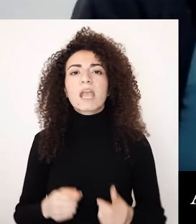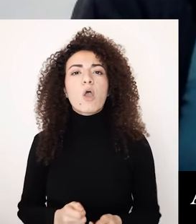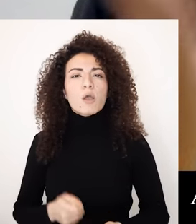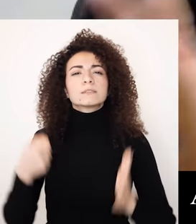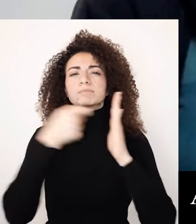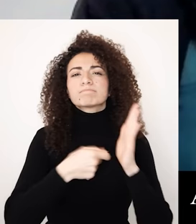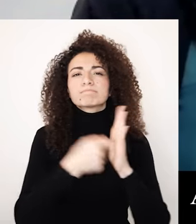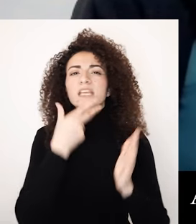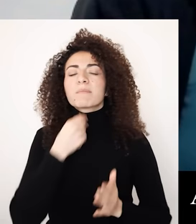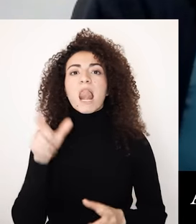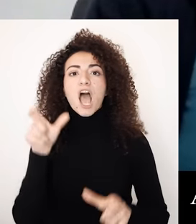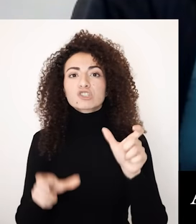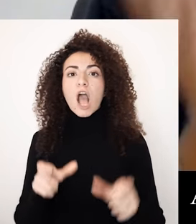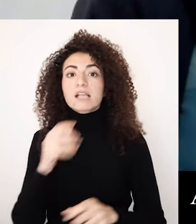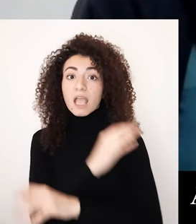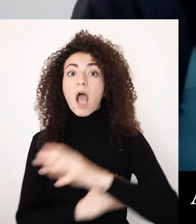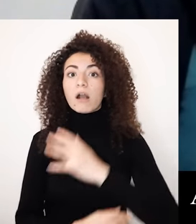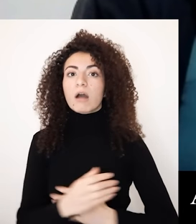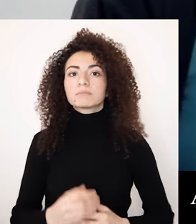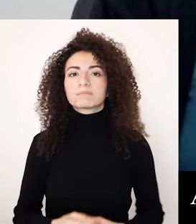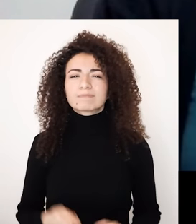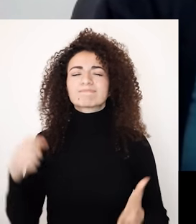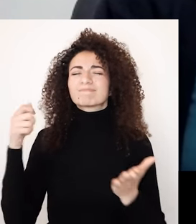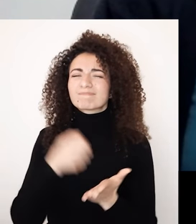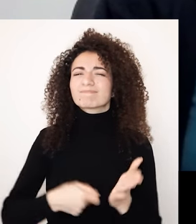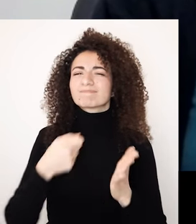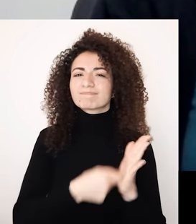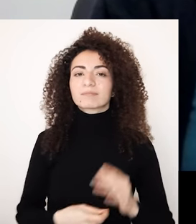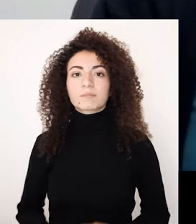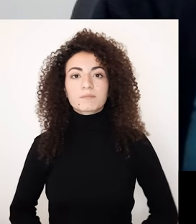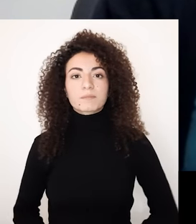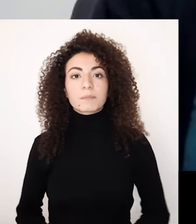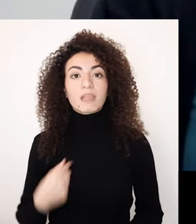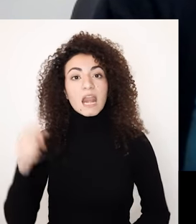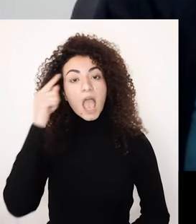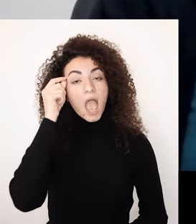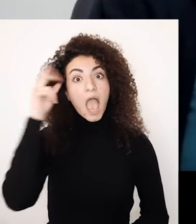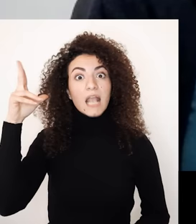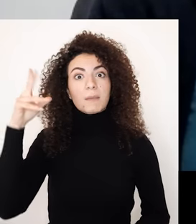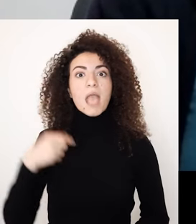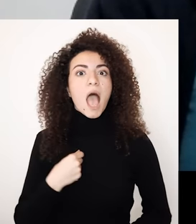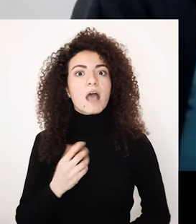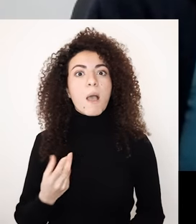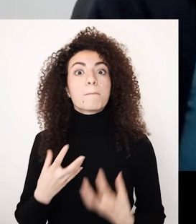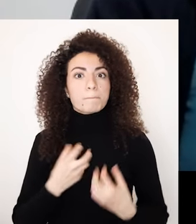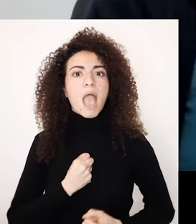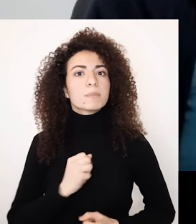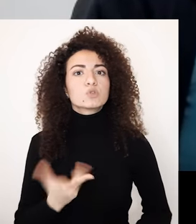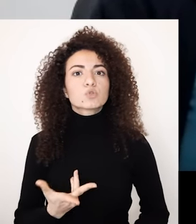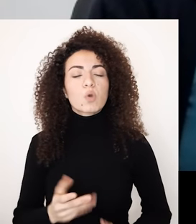الإحاقة وحتى الأشخاص تبلي إحاقة كلمانها بالنسبة للحكمة التي نؤمن بها هي الحكمة